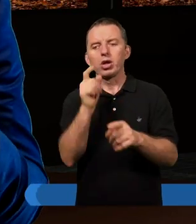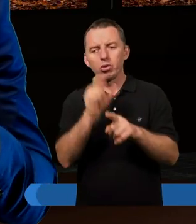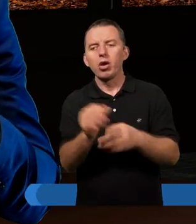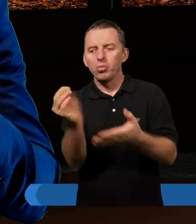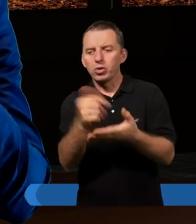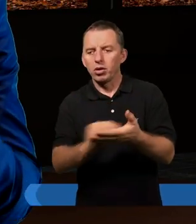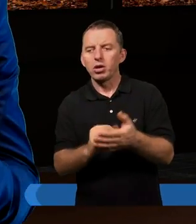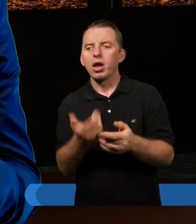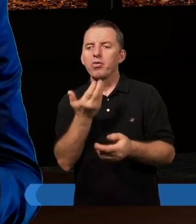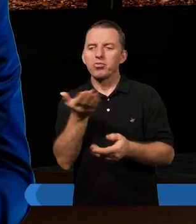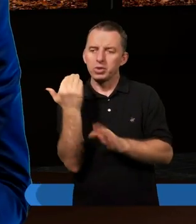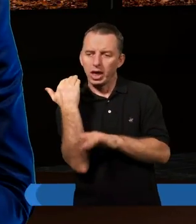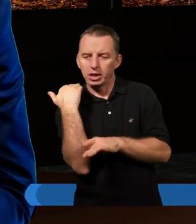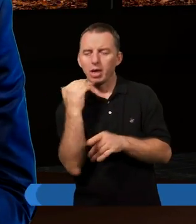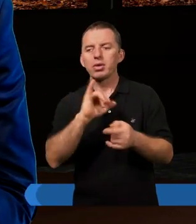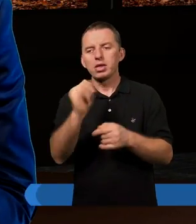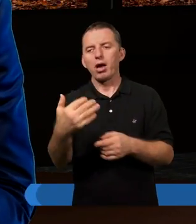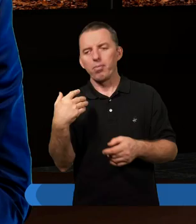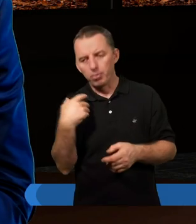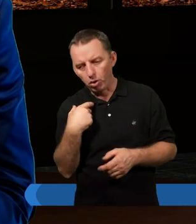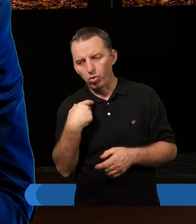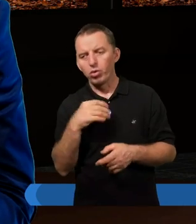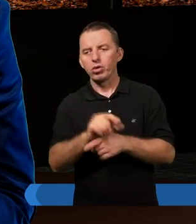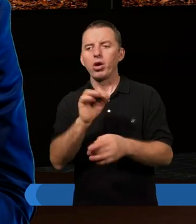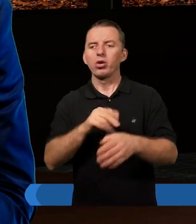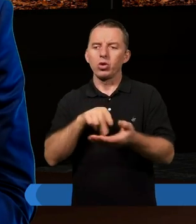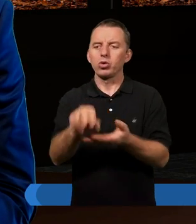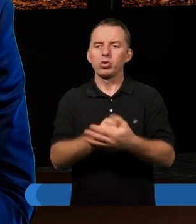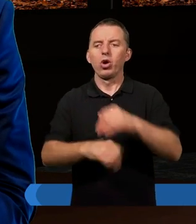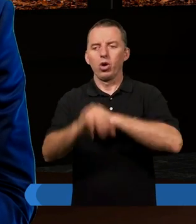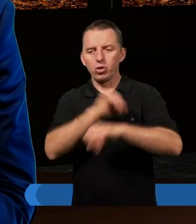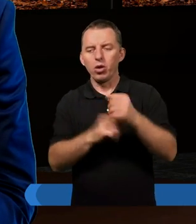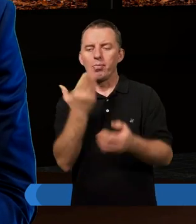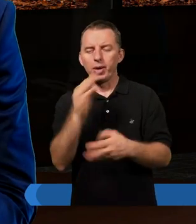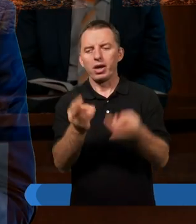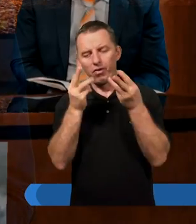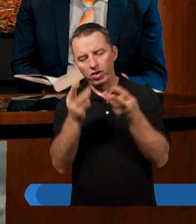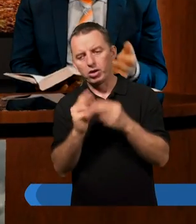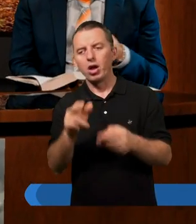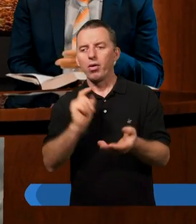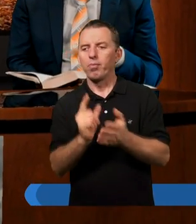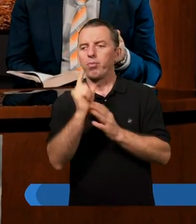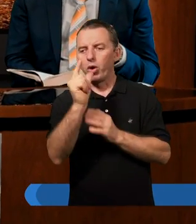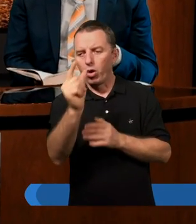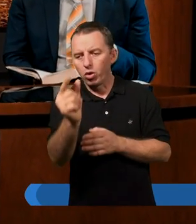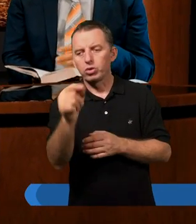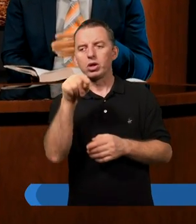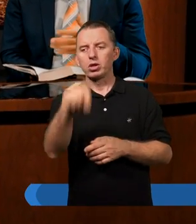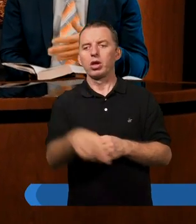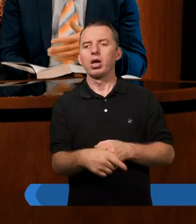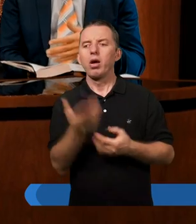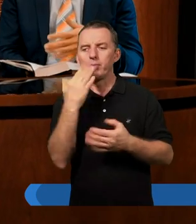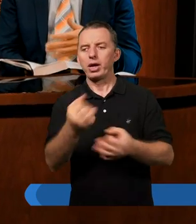napisać list przed tym, jak właśnie te nauki dotrą do Rzymu. Więc to jest bardzo istotne, bo wtedy apostoł Paweł bardzo